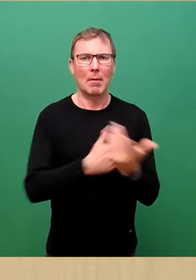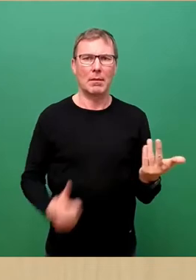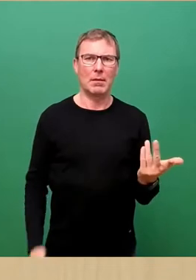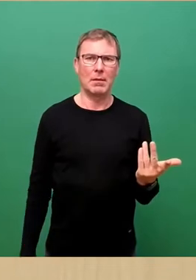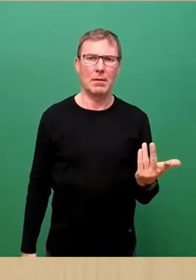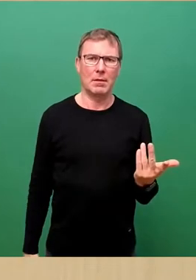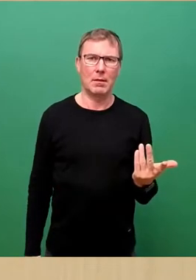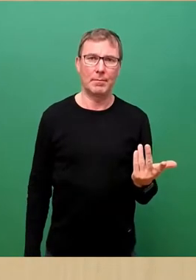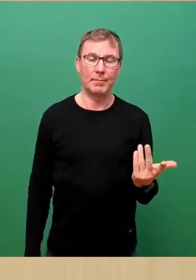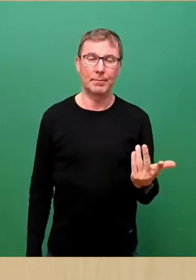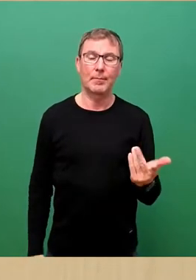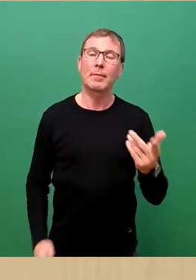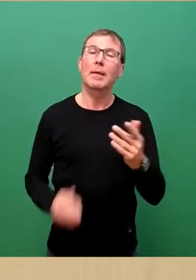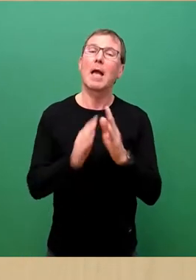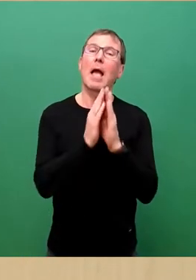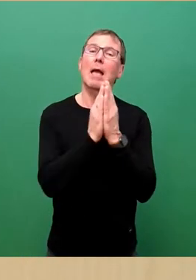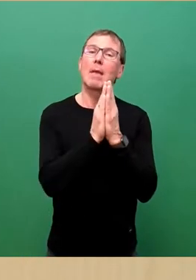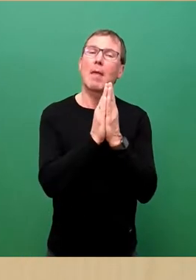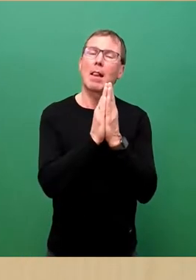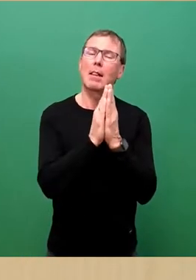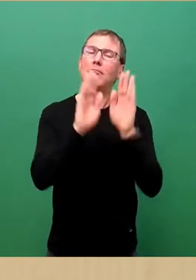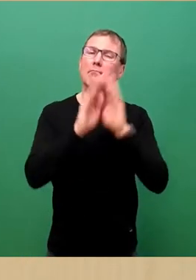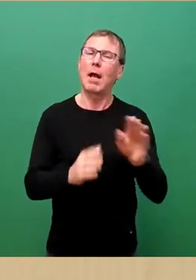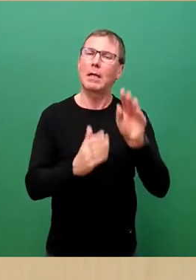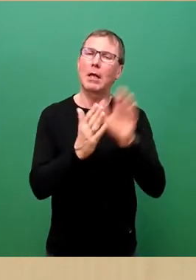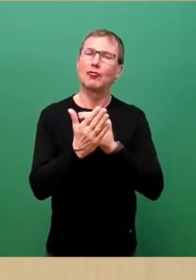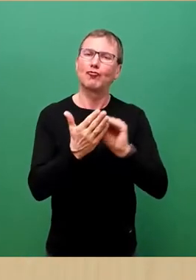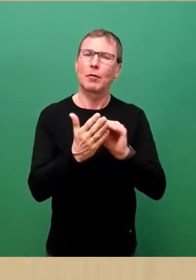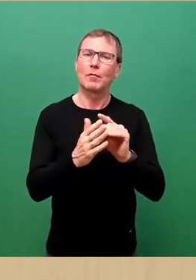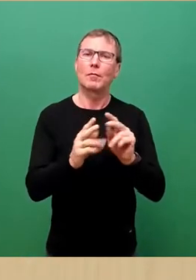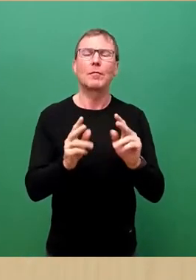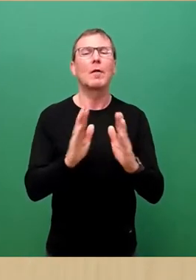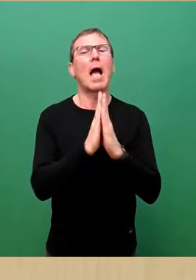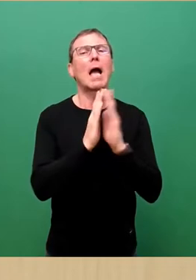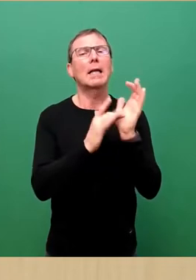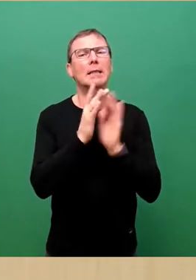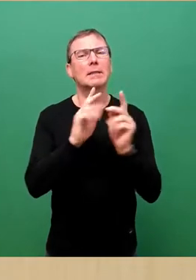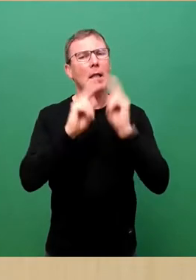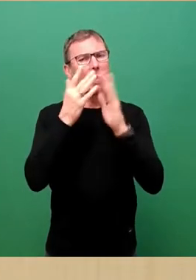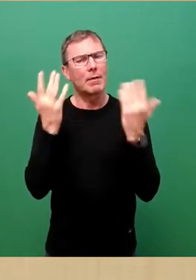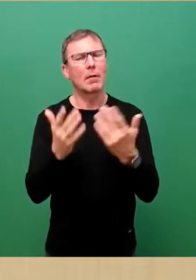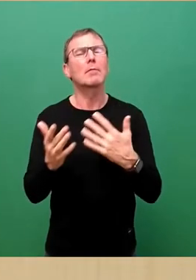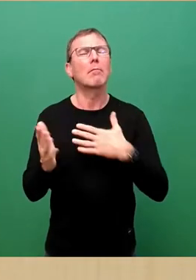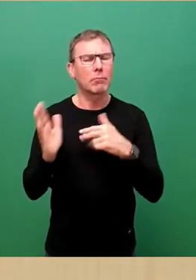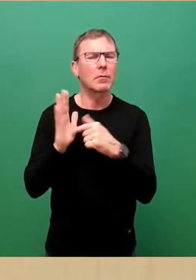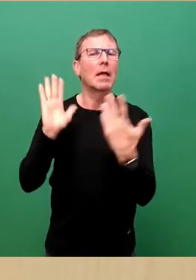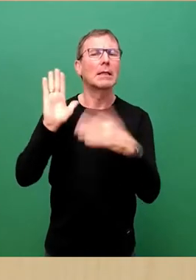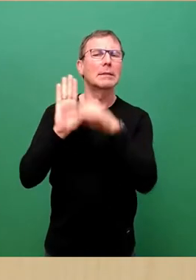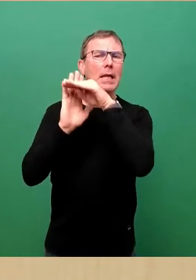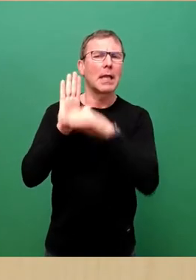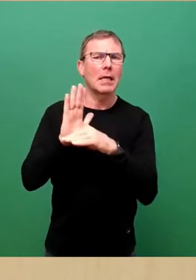Die Bibel, die Heilige Schrift für Christen weltweit, kennt zehn Regeln für ein gutes